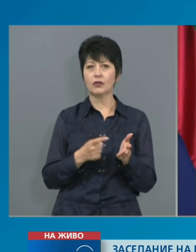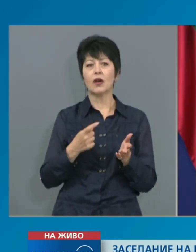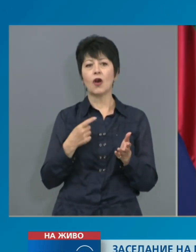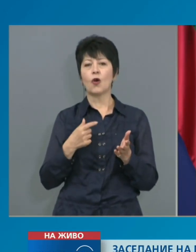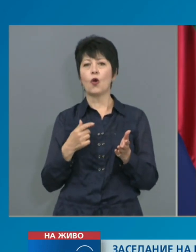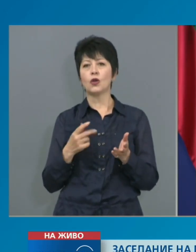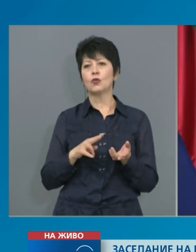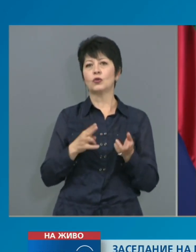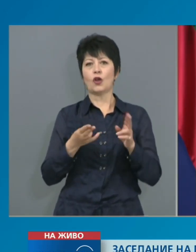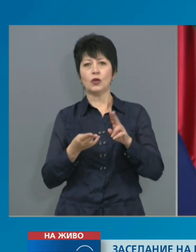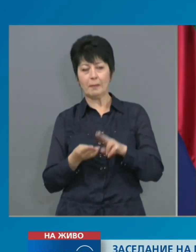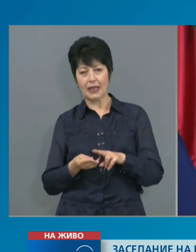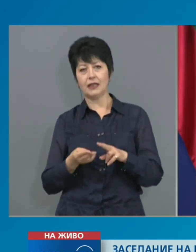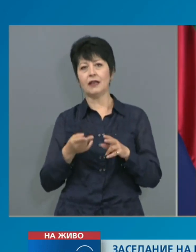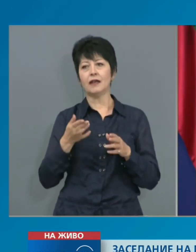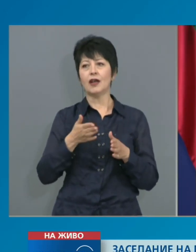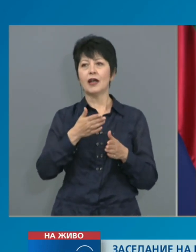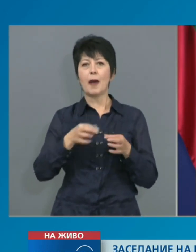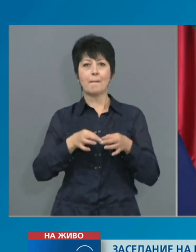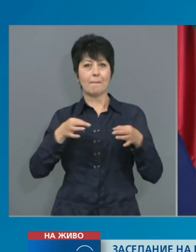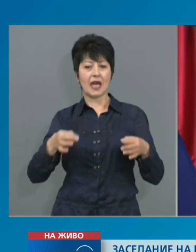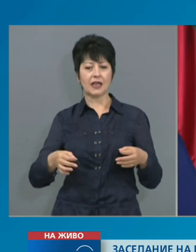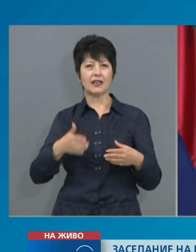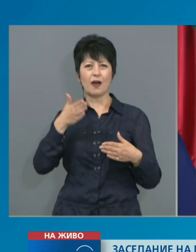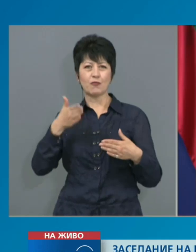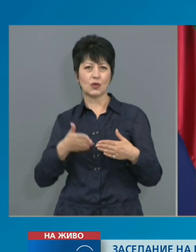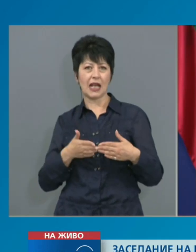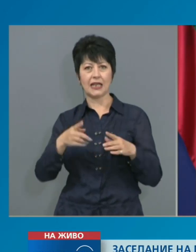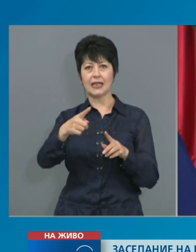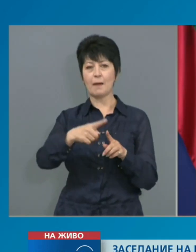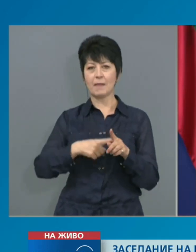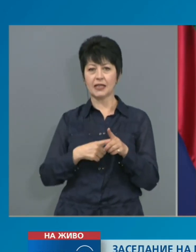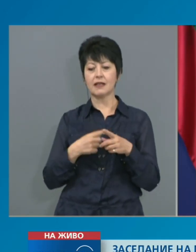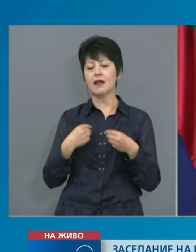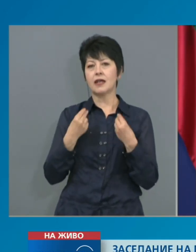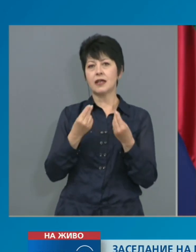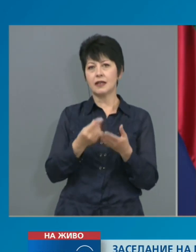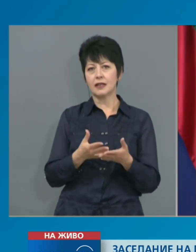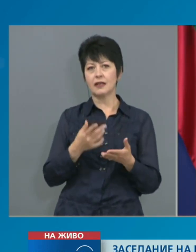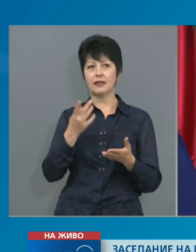изварените мерки от последните месеци и да даде една перспектива за постепенно